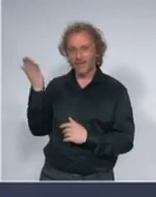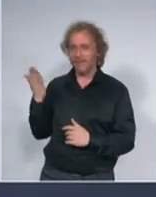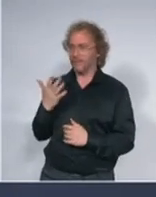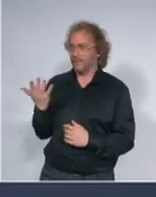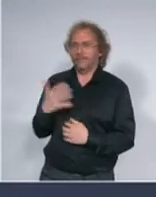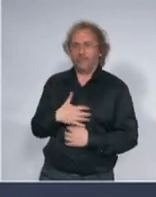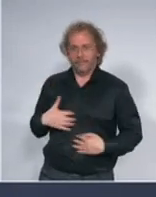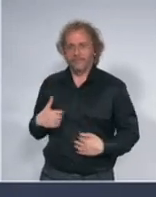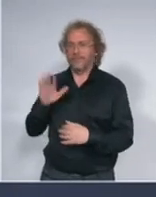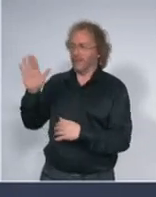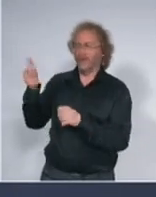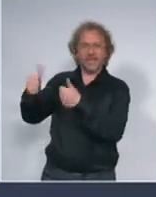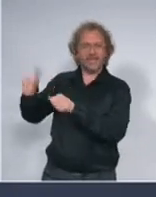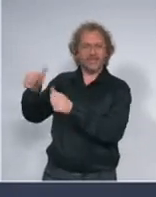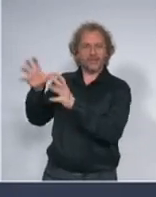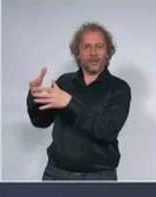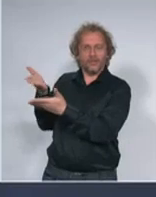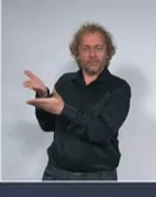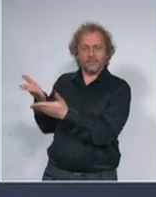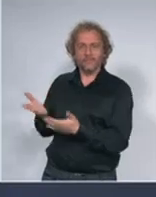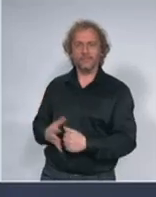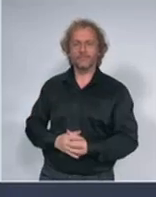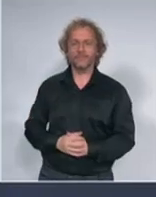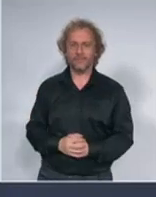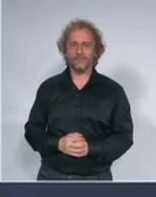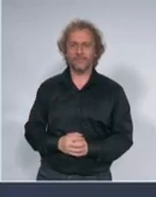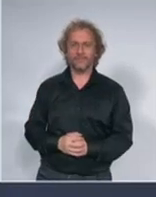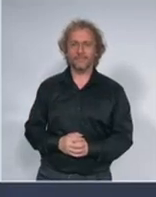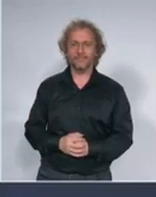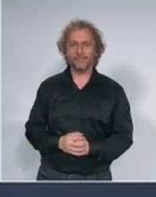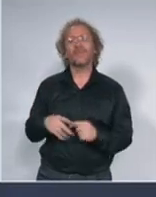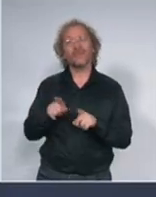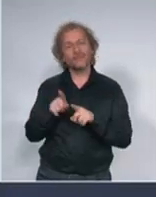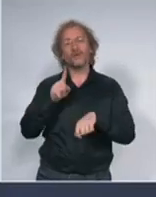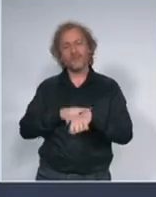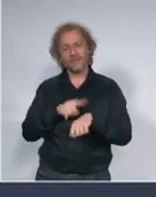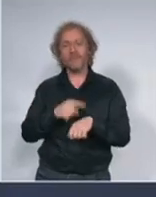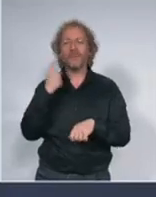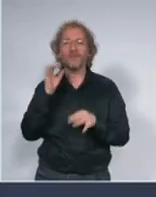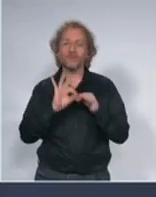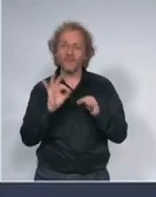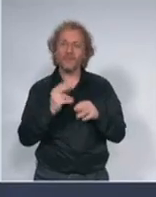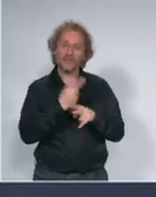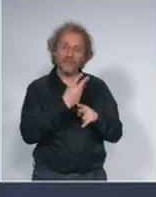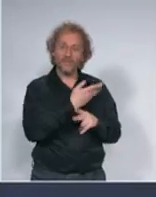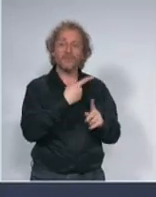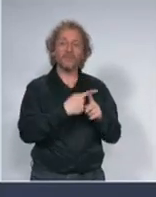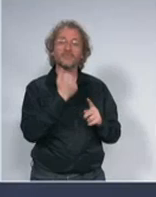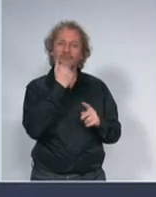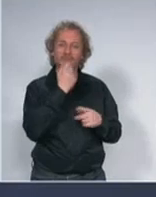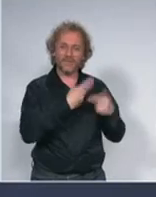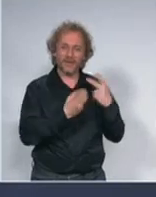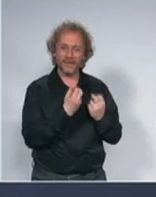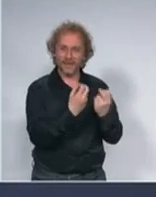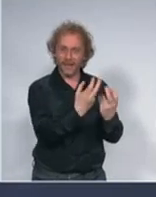a da isto tako pokušamo da sačuvamo i državu a i privredu koliko god možemo zadržati da će Srbija živeti i